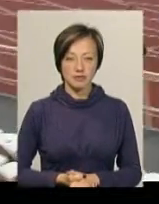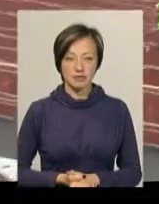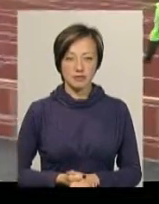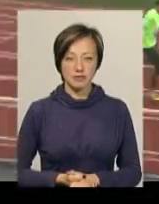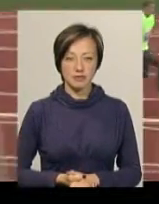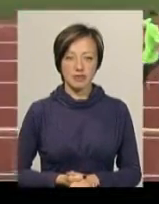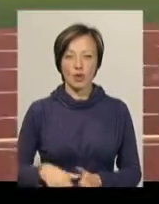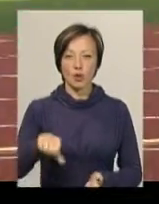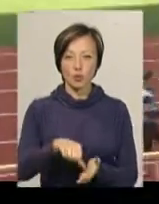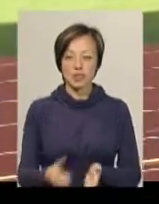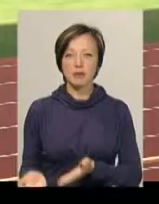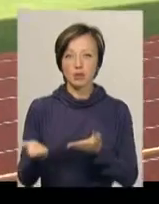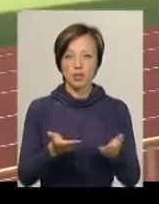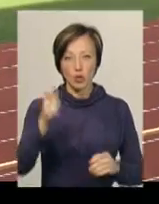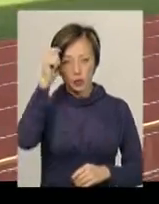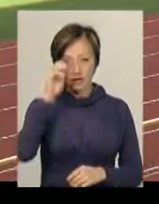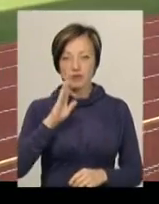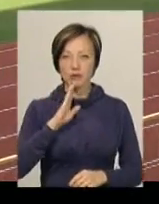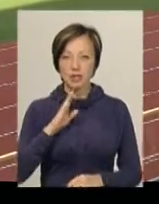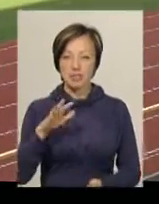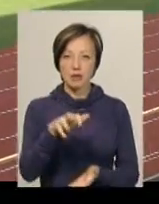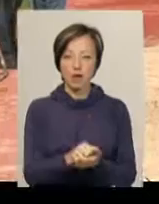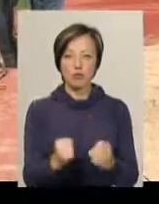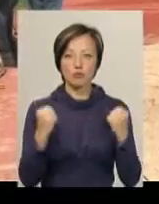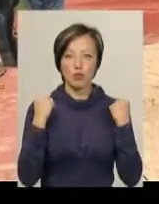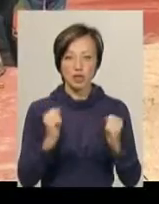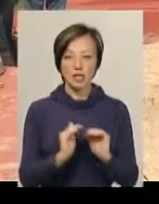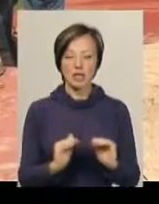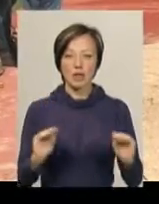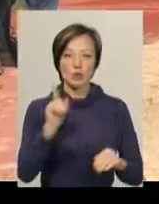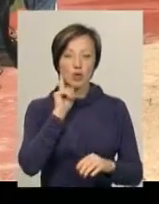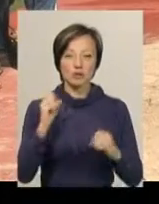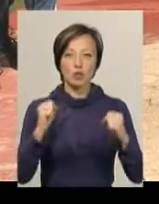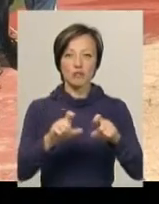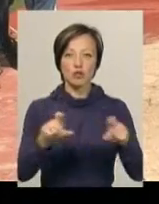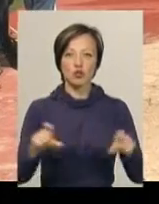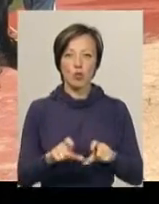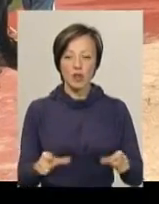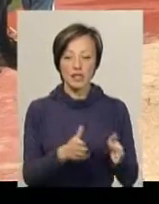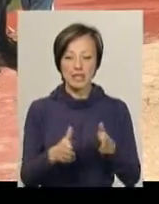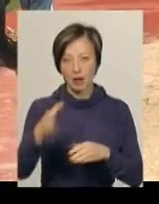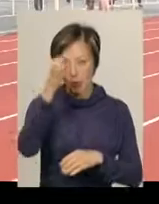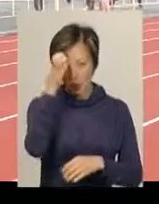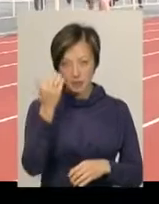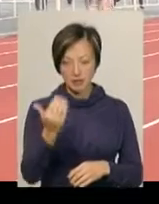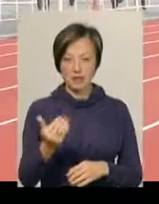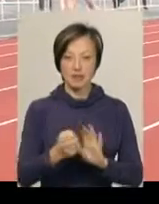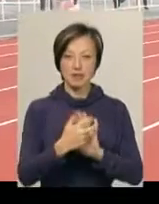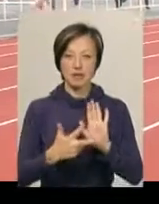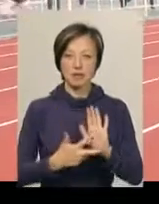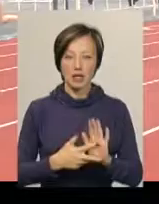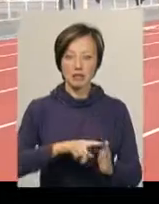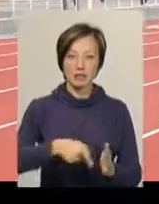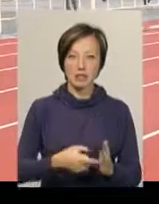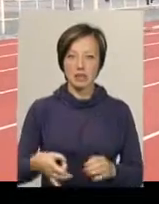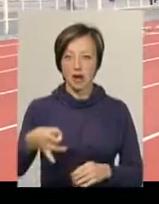До участі запросили юнаків та дівчат, які займаються спортом у дитячо-юнацьких спортивних школах системи освіти. 18 міста